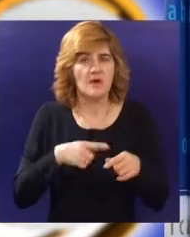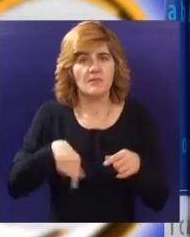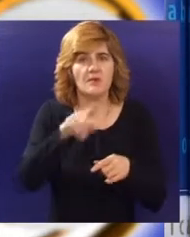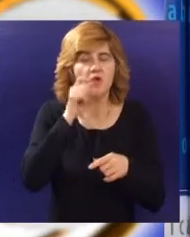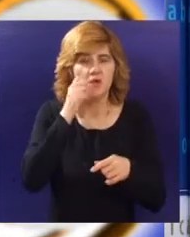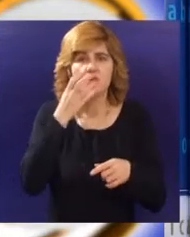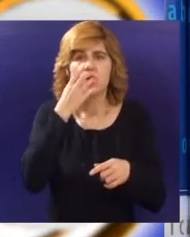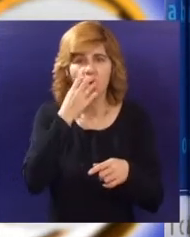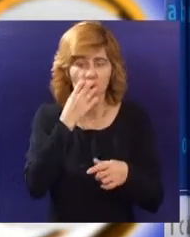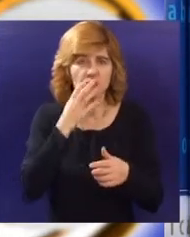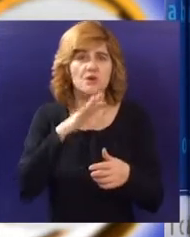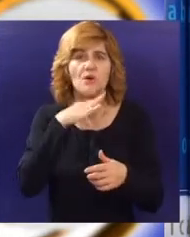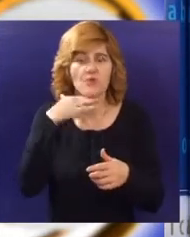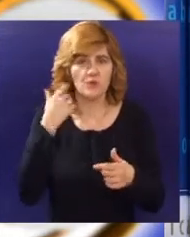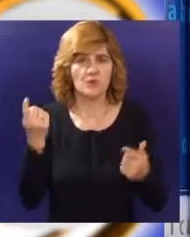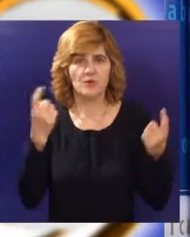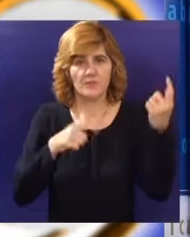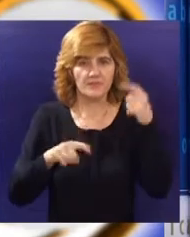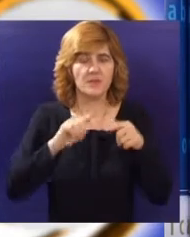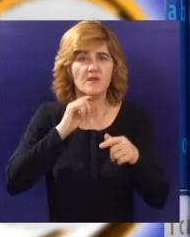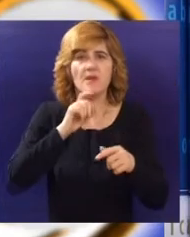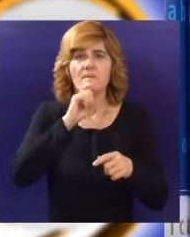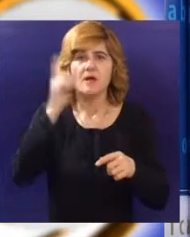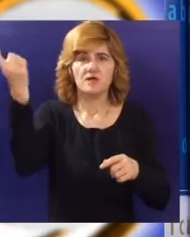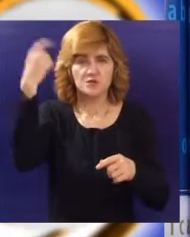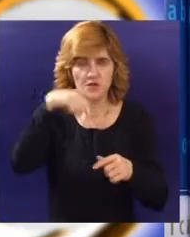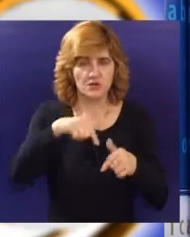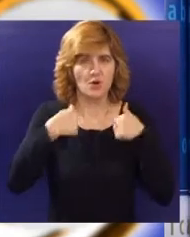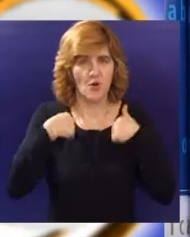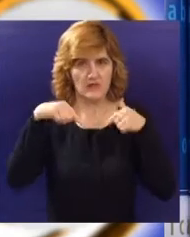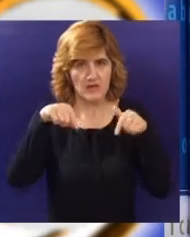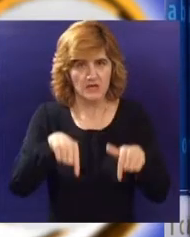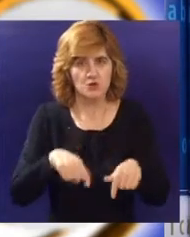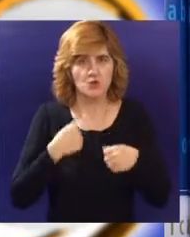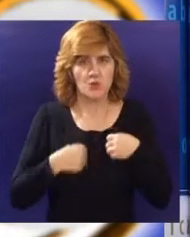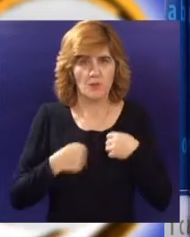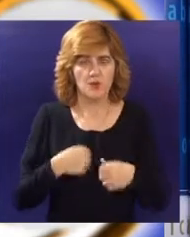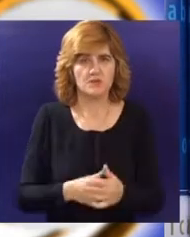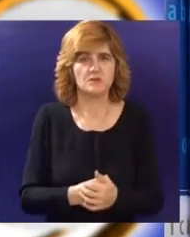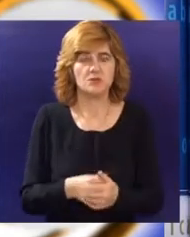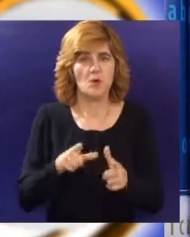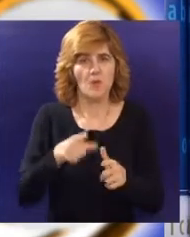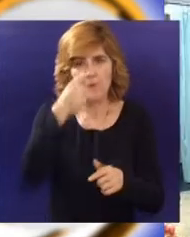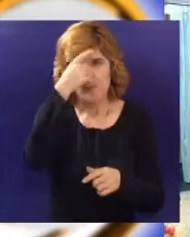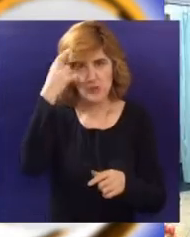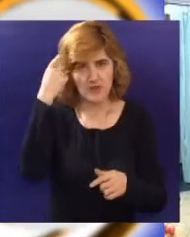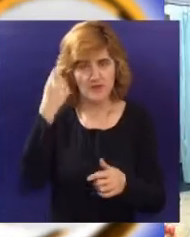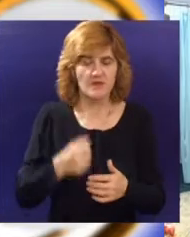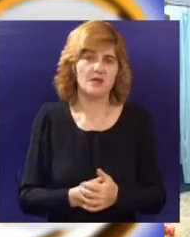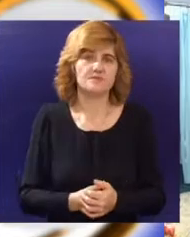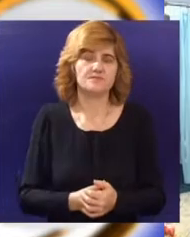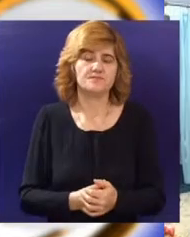signale da će dosta njih i iz Segedina doći kod nas i u Suboticu u ponedeljak.